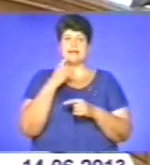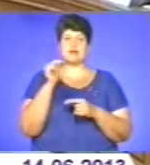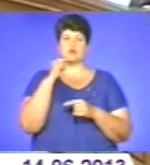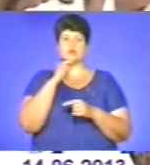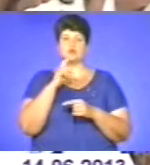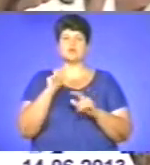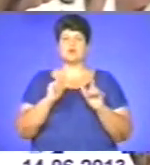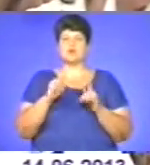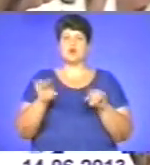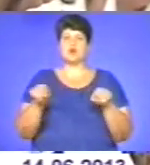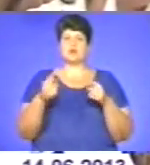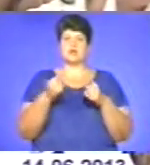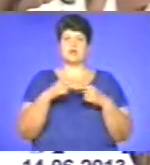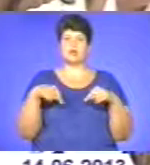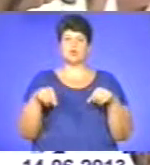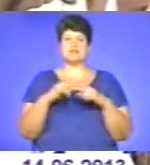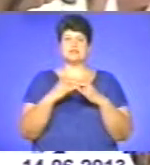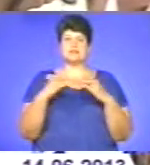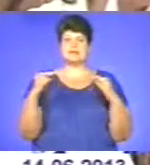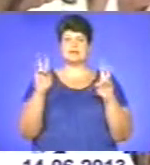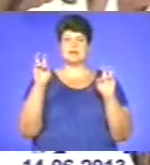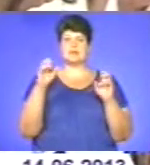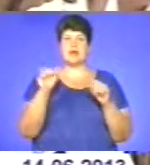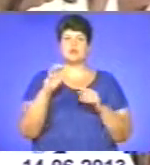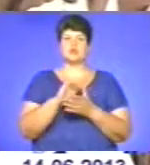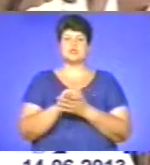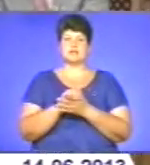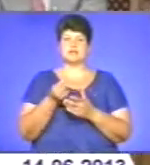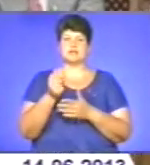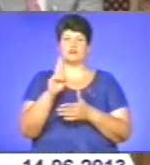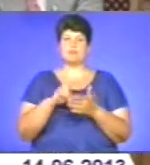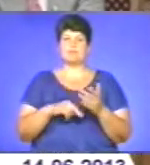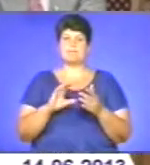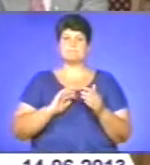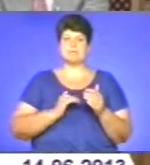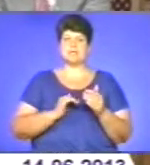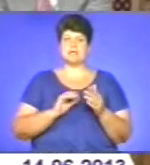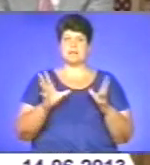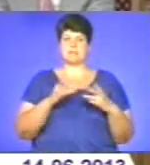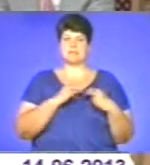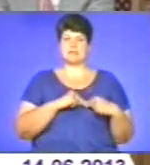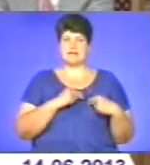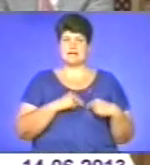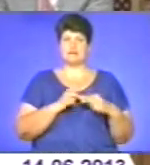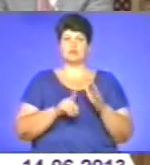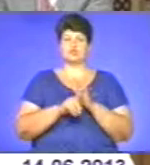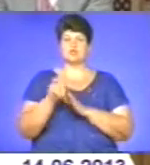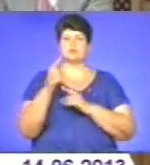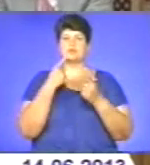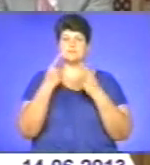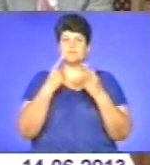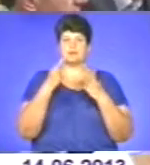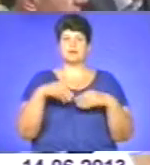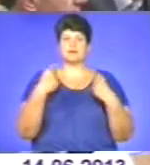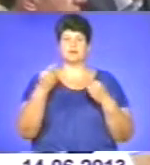де організували круглий стів на тему Асоціація платників податків, бізнес і партнерство. На початку розмови Валентина Арбузова нагородила